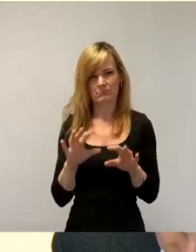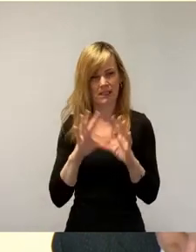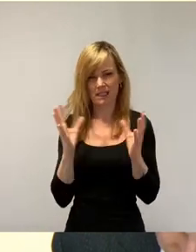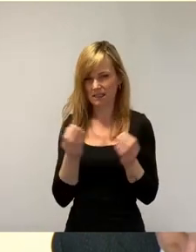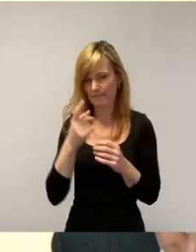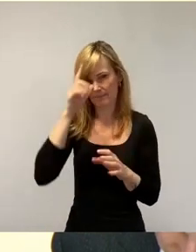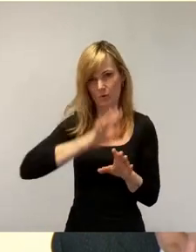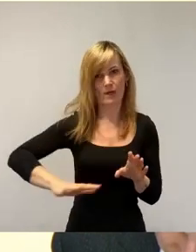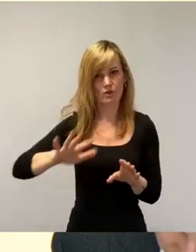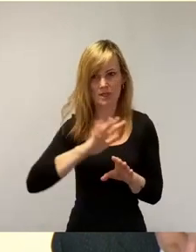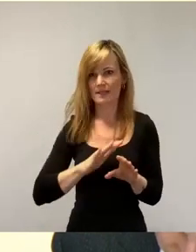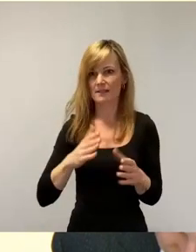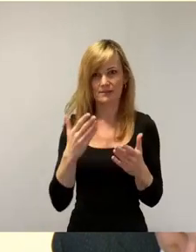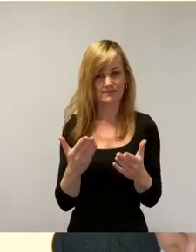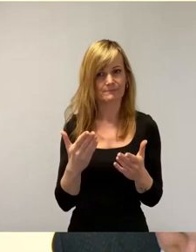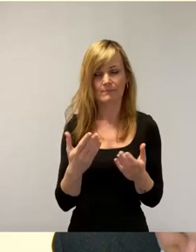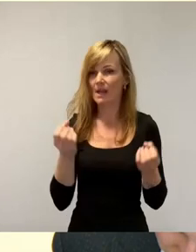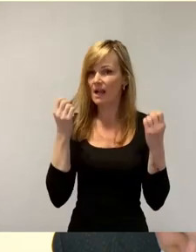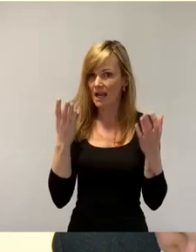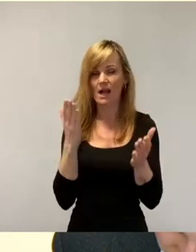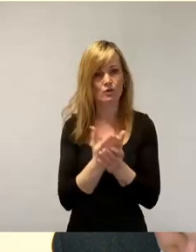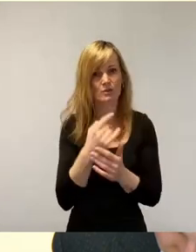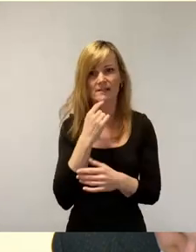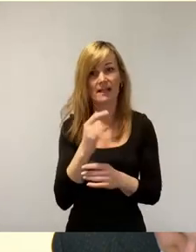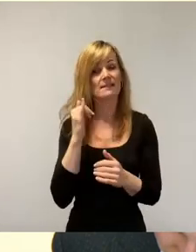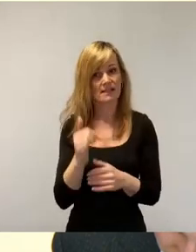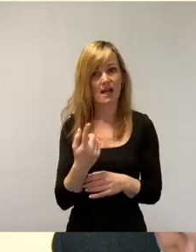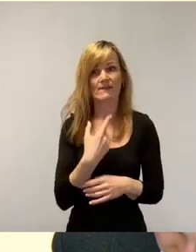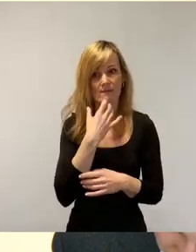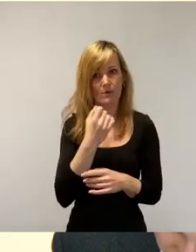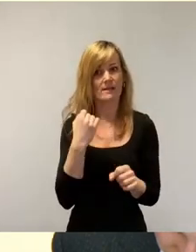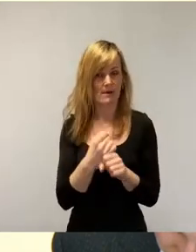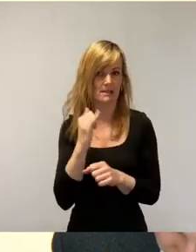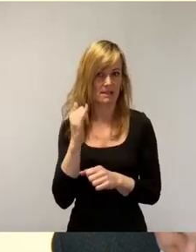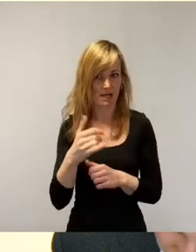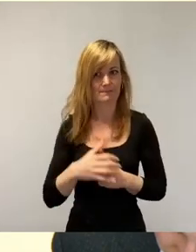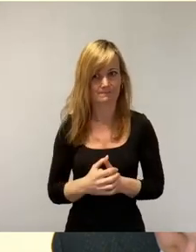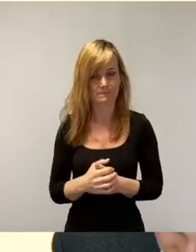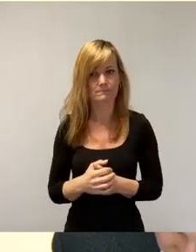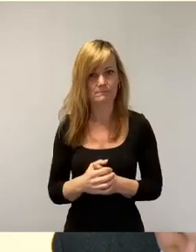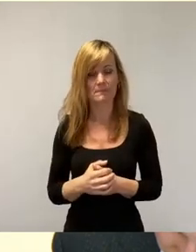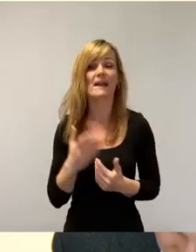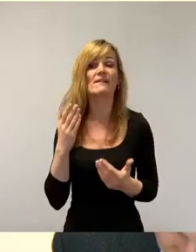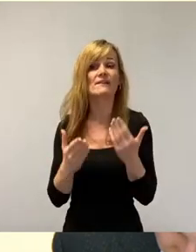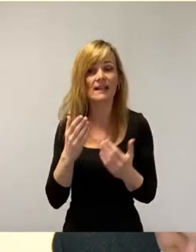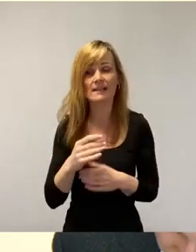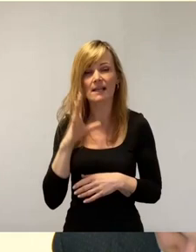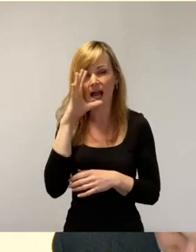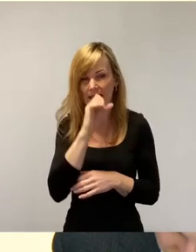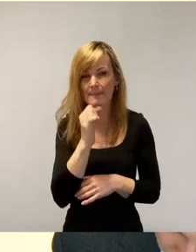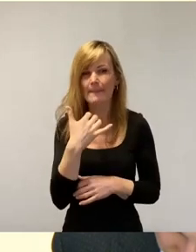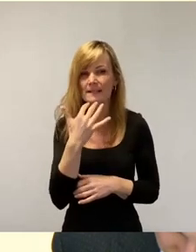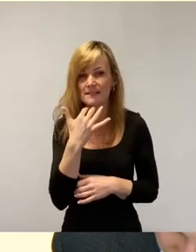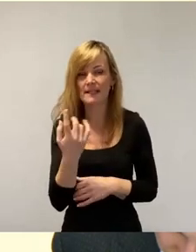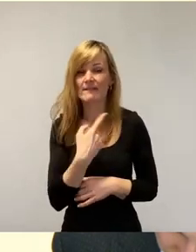Gesamtdeutschland hat ganz klar erklärt, ja, wir wollen es machen. Und vielleicht erzähle ich Ihnen ein Geheimnis, wir können das schon ganz lange.